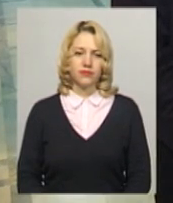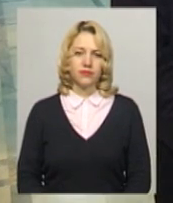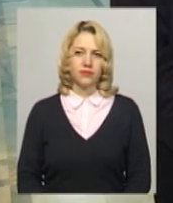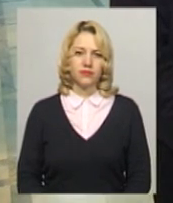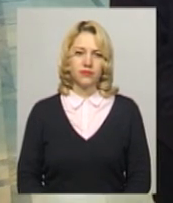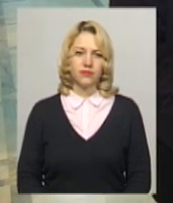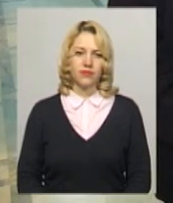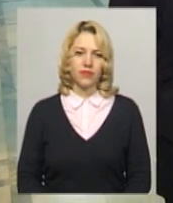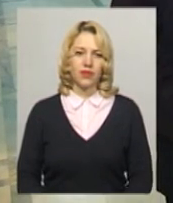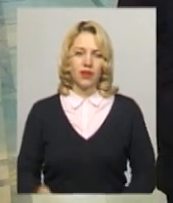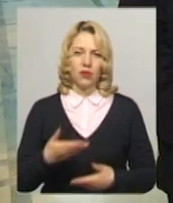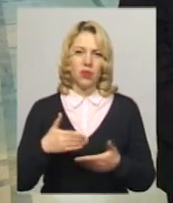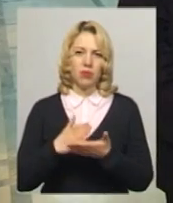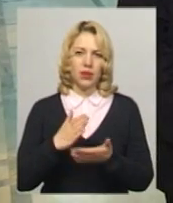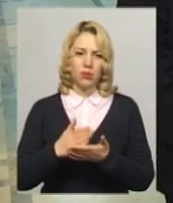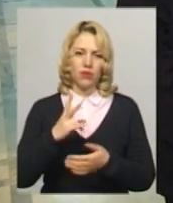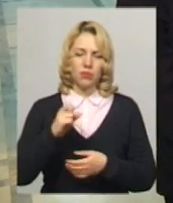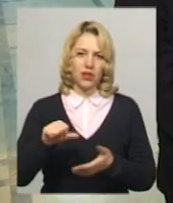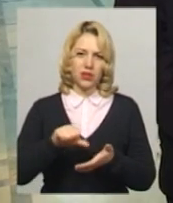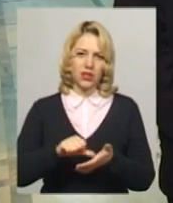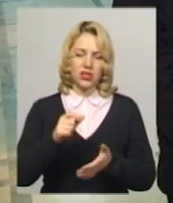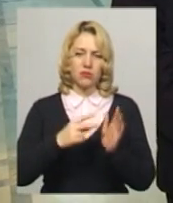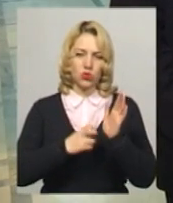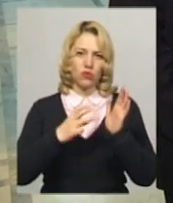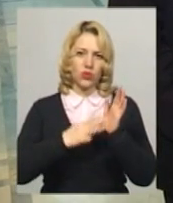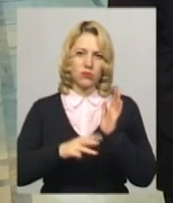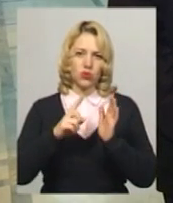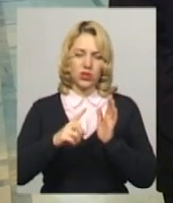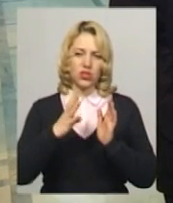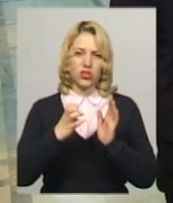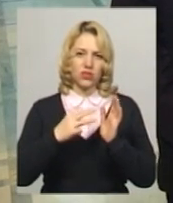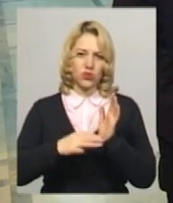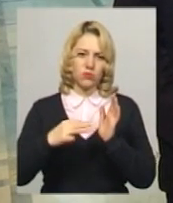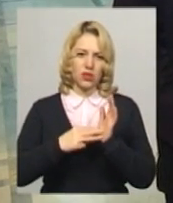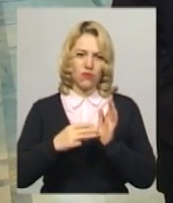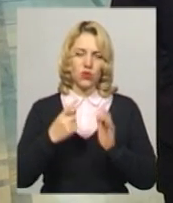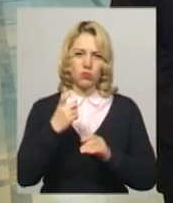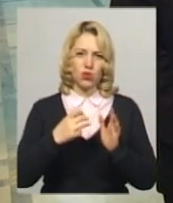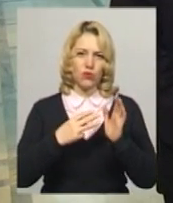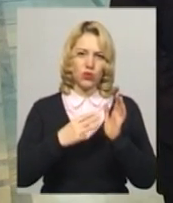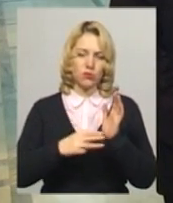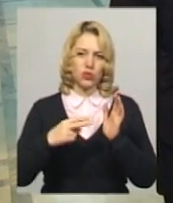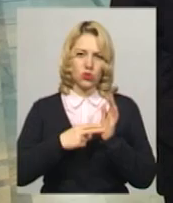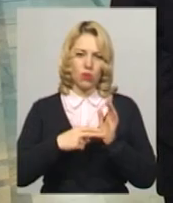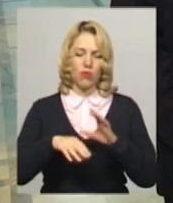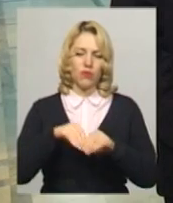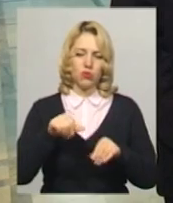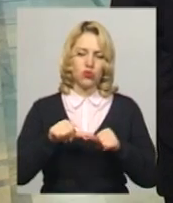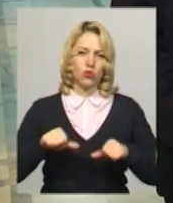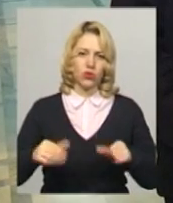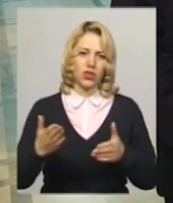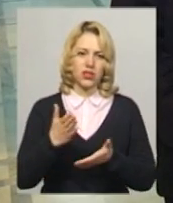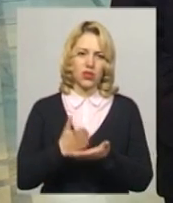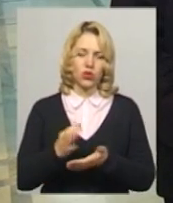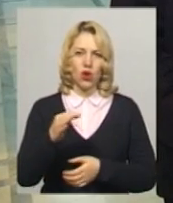Ми перебуваємо на дільниці 681-488 187-го виборчого округу, яка знаходиться